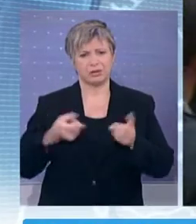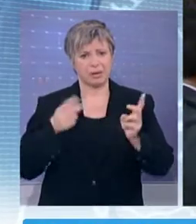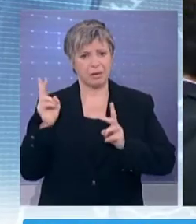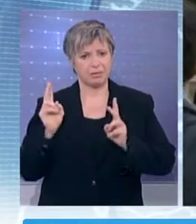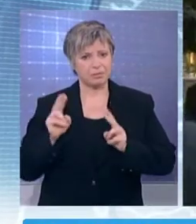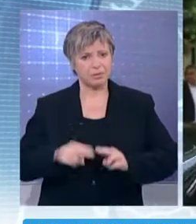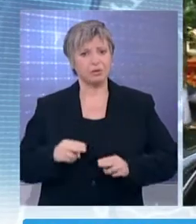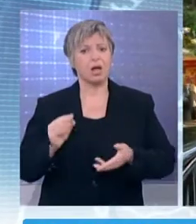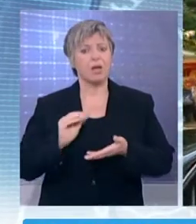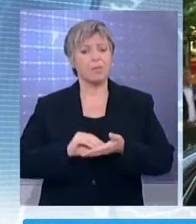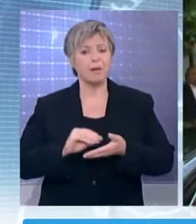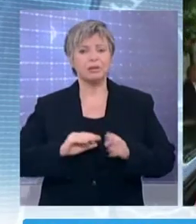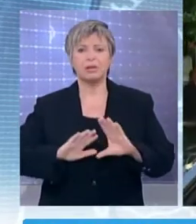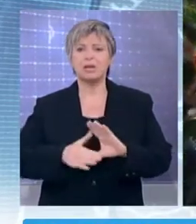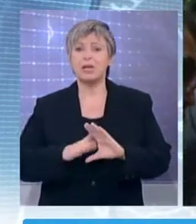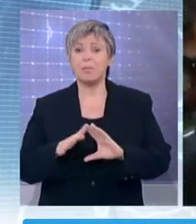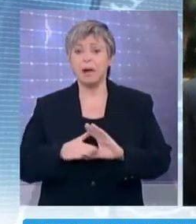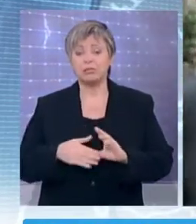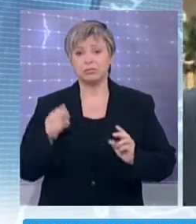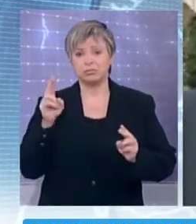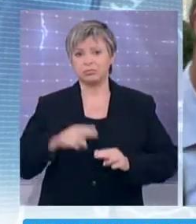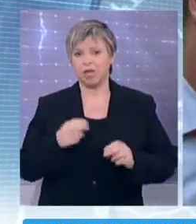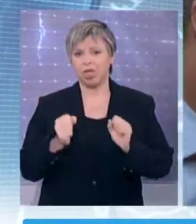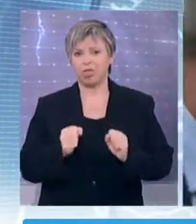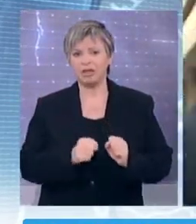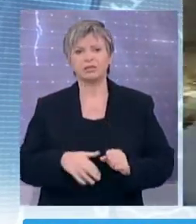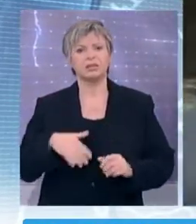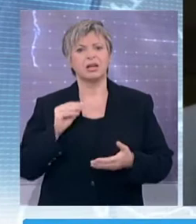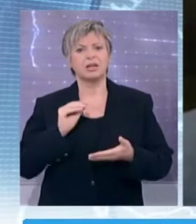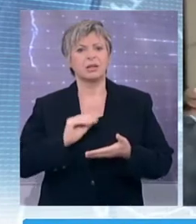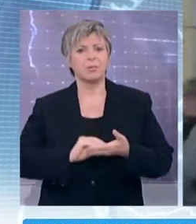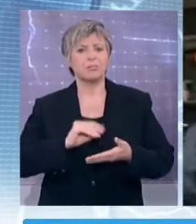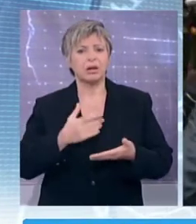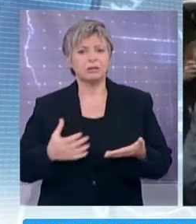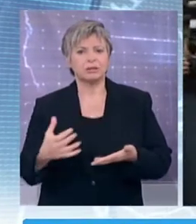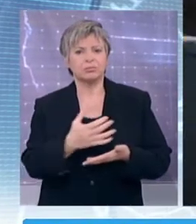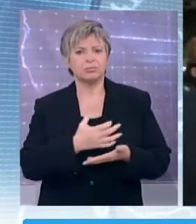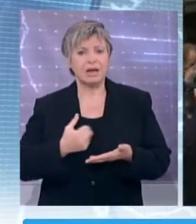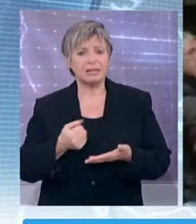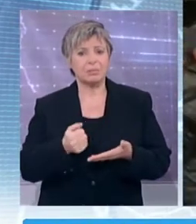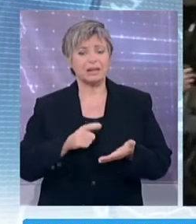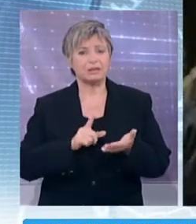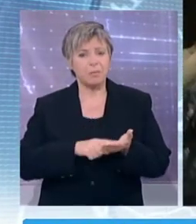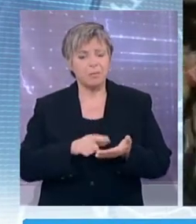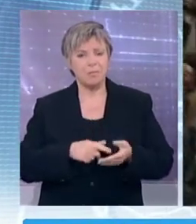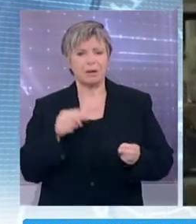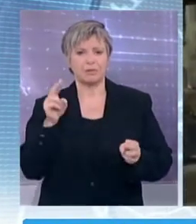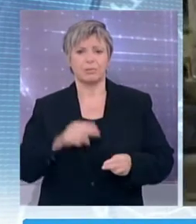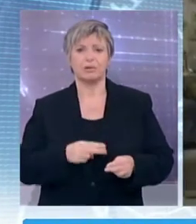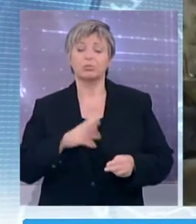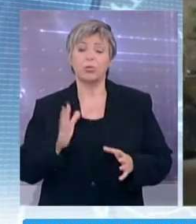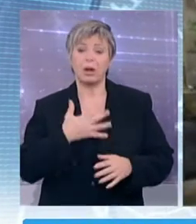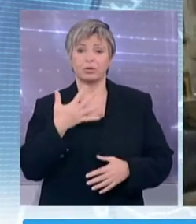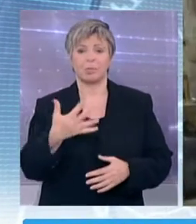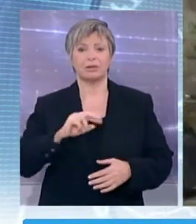κατάργηση φορέων και θέσεων δημοσίων υπαλλήλων, αλλά και η προσήλωση στο προσεχές διάστημα σε περικοπές κονδυλίων ύψους άρω των 5 δισεκατομμυρίων ευρώ από το